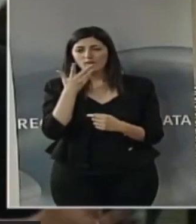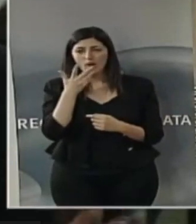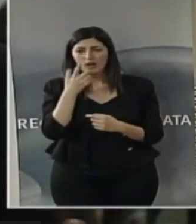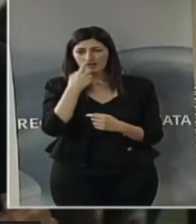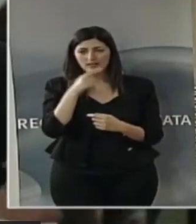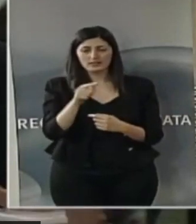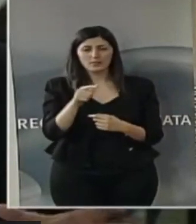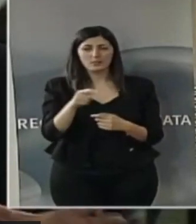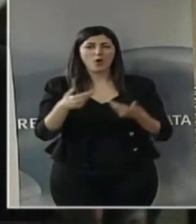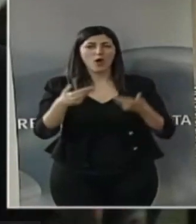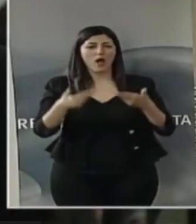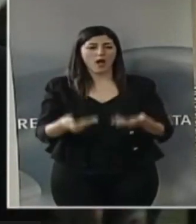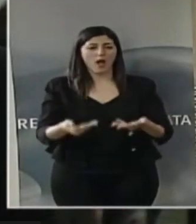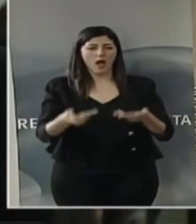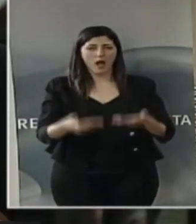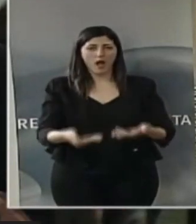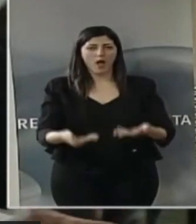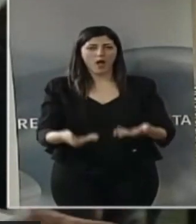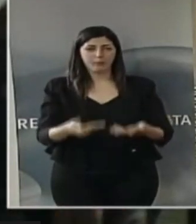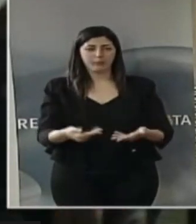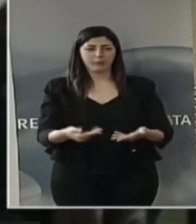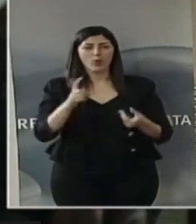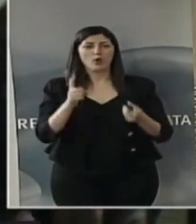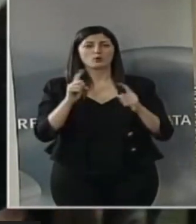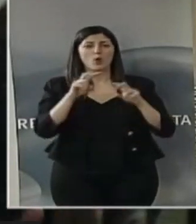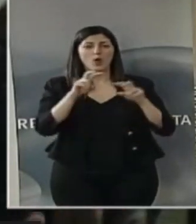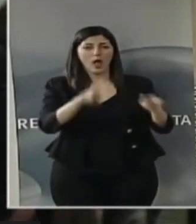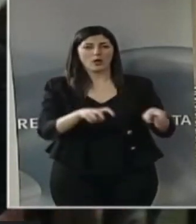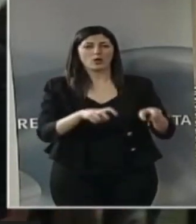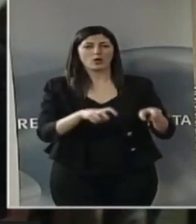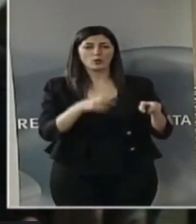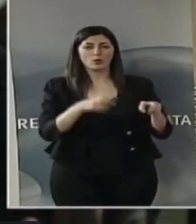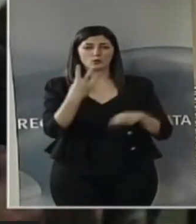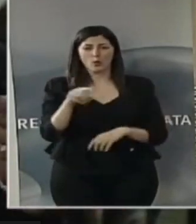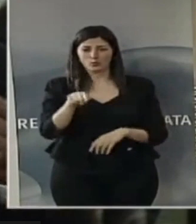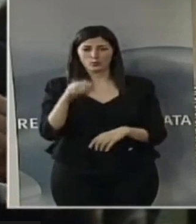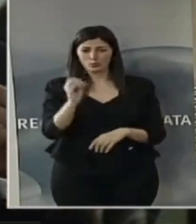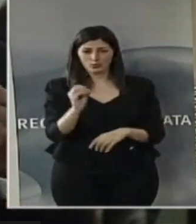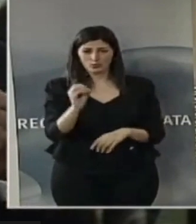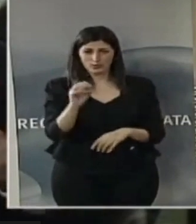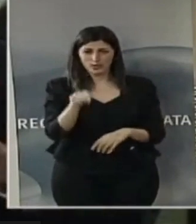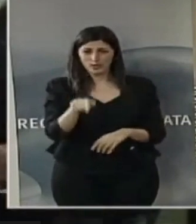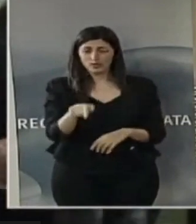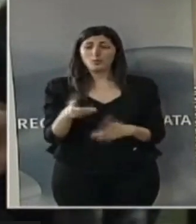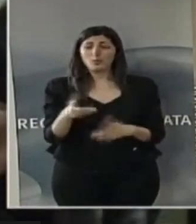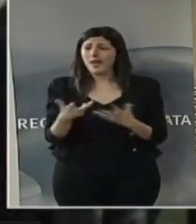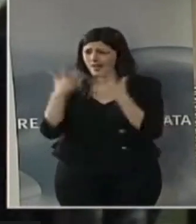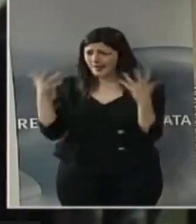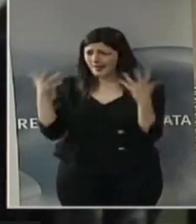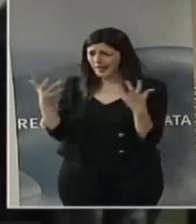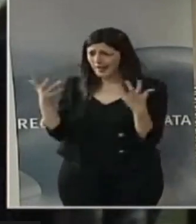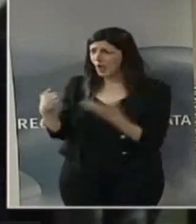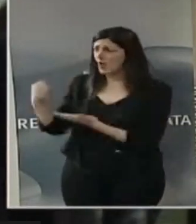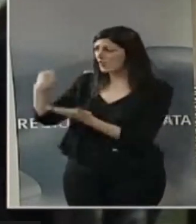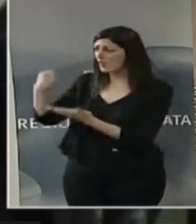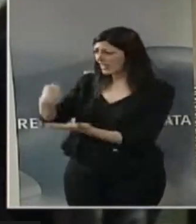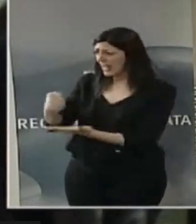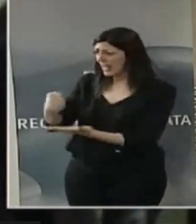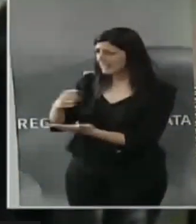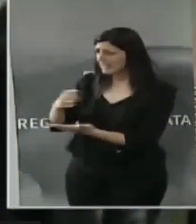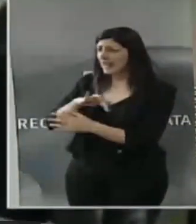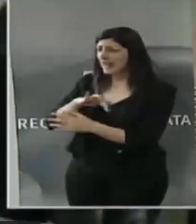sperimentali sull'agricoltura 4.0, chiaramente se non hanno finanza dedicata extra quella